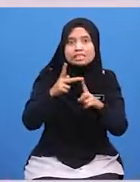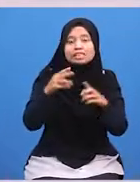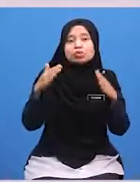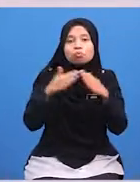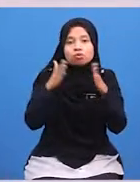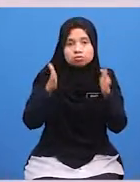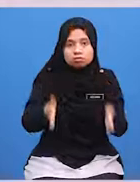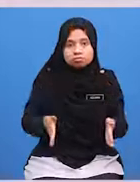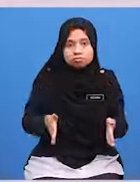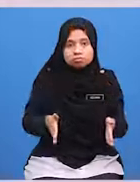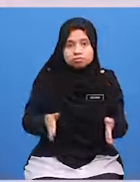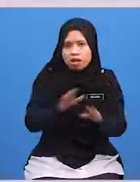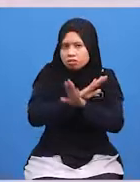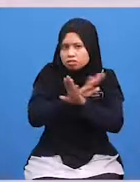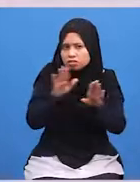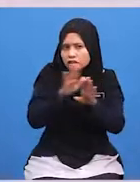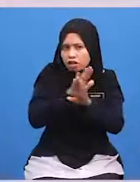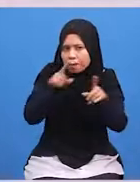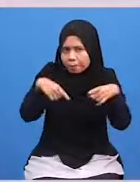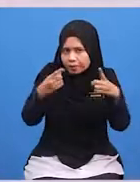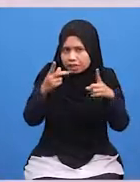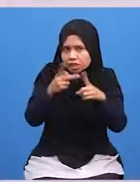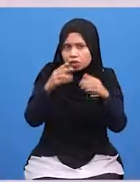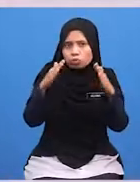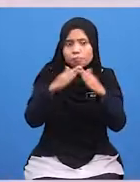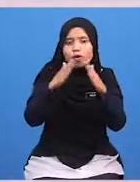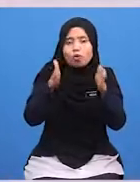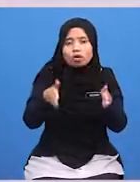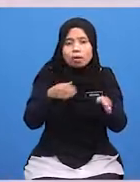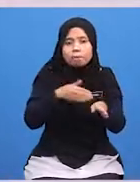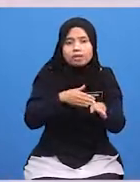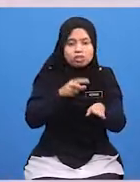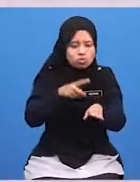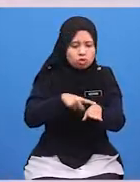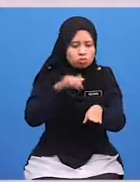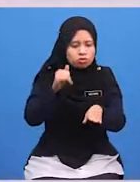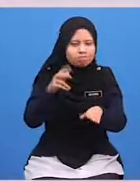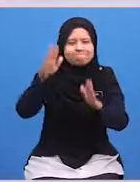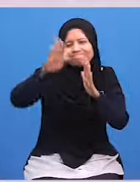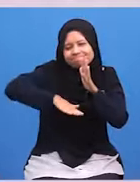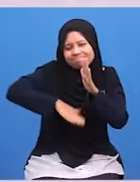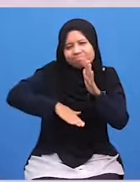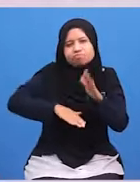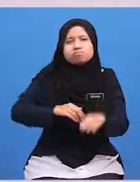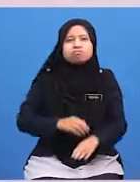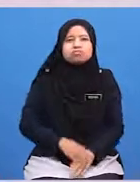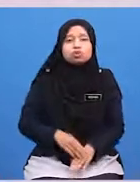Ke rumah Orang Janganlah Pergi Ke rumah Orang Pada Waktu Yang Kurang Sesuai